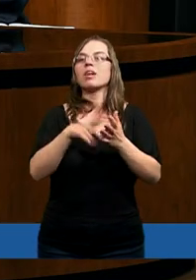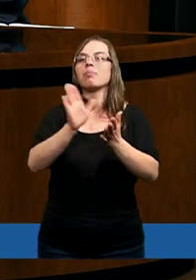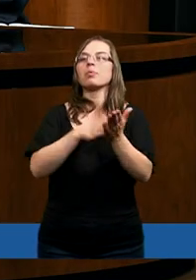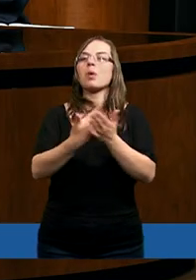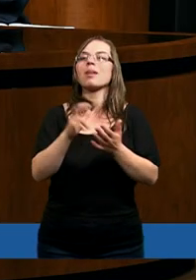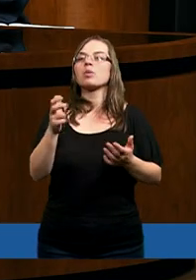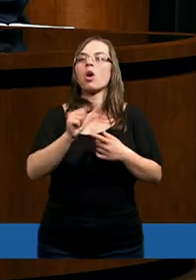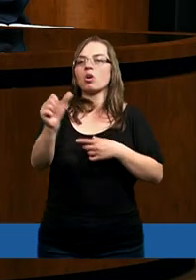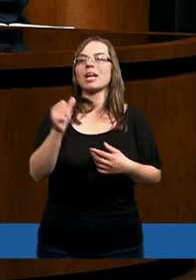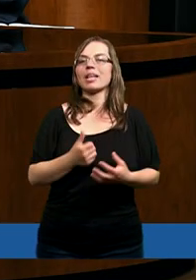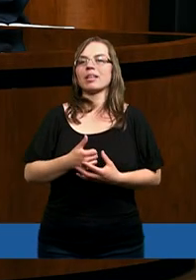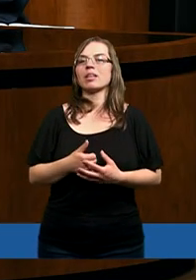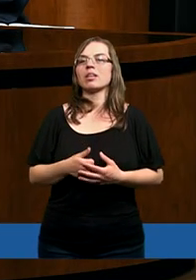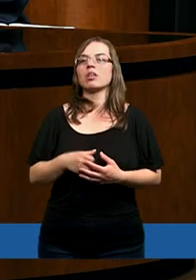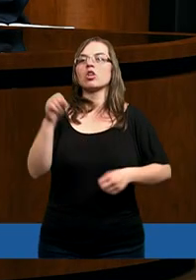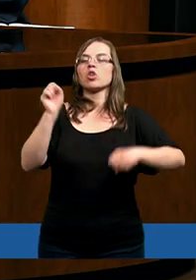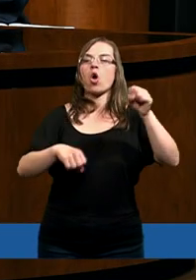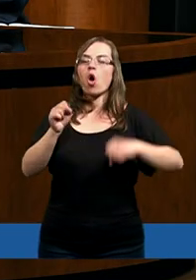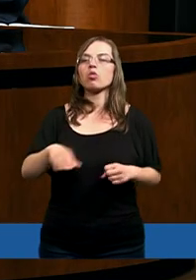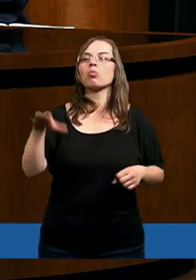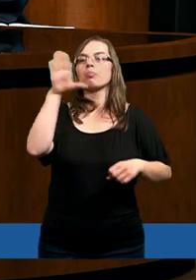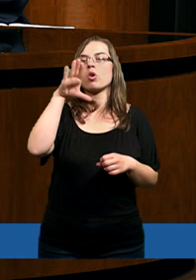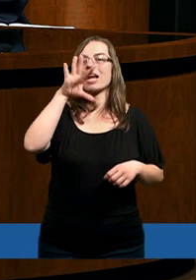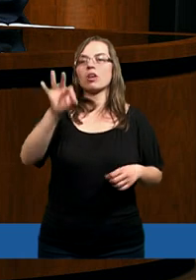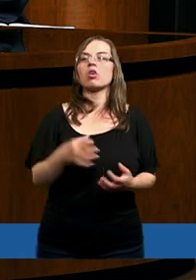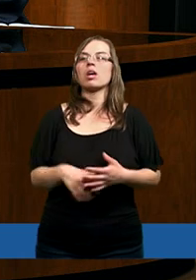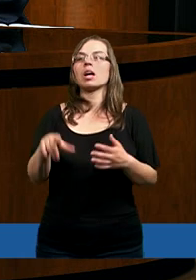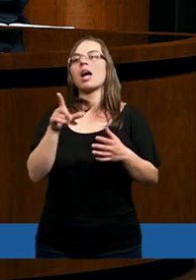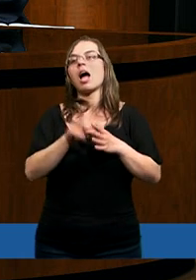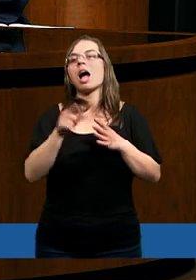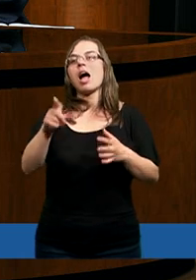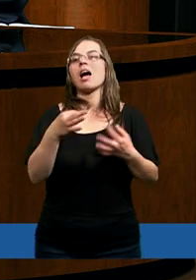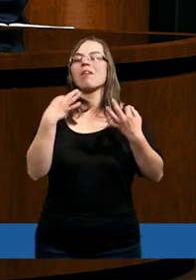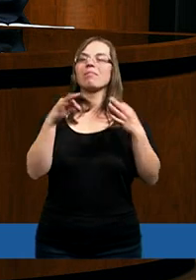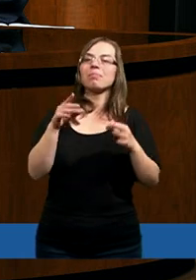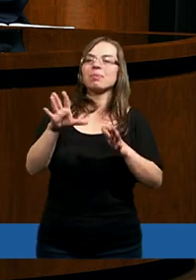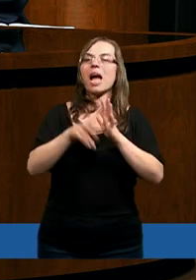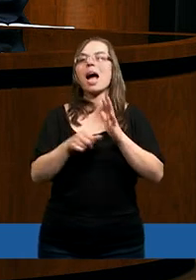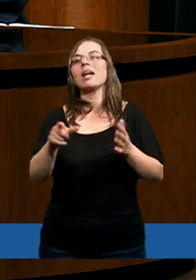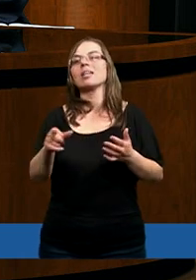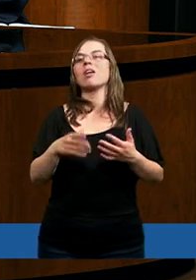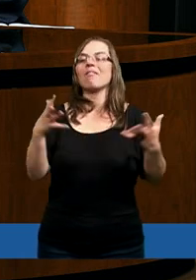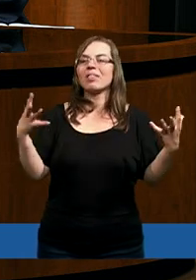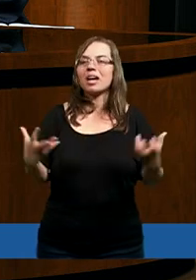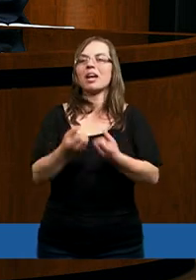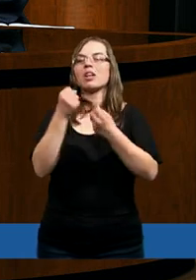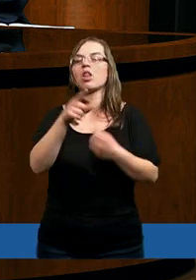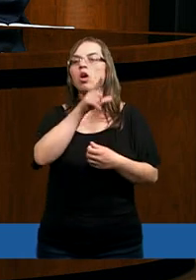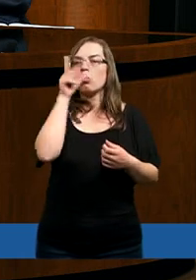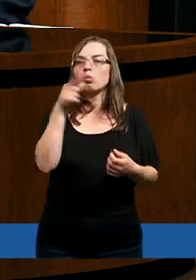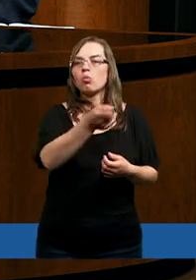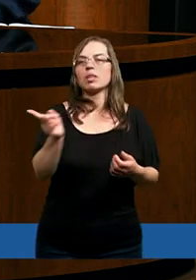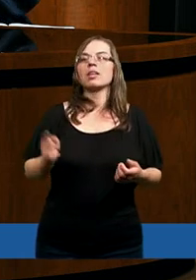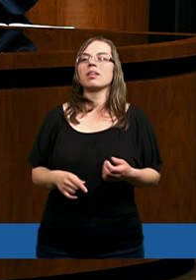Które są przykładem, czego jest powiedziane? Sądu Bożego. Wyspalił miasta, lecz wyratował